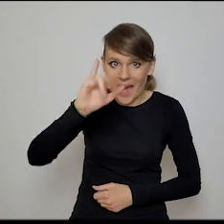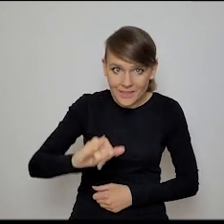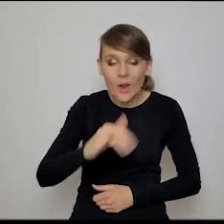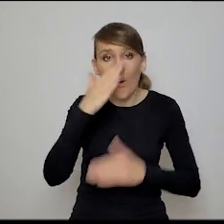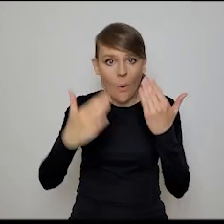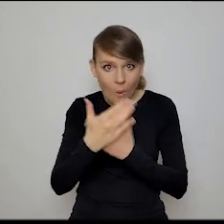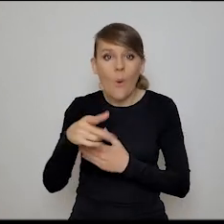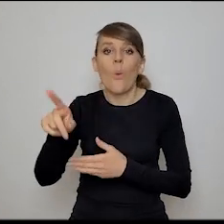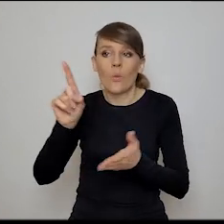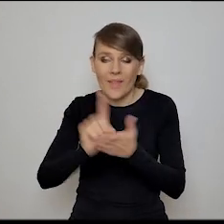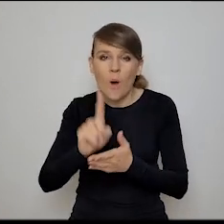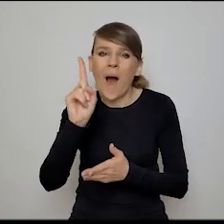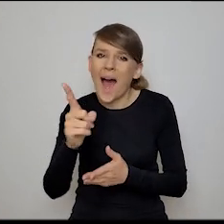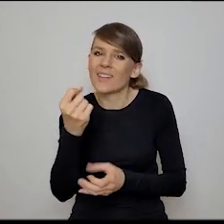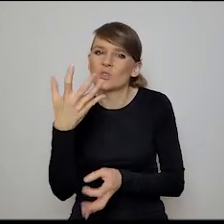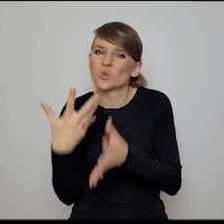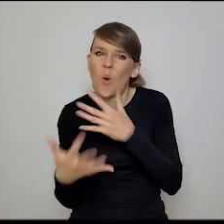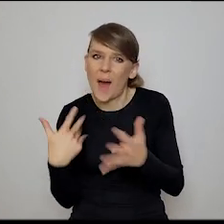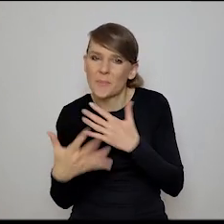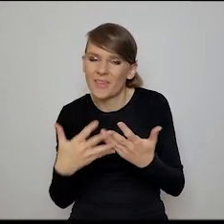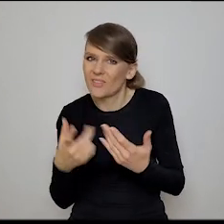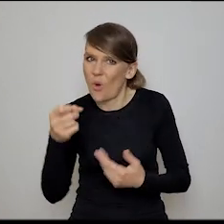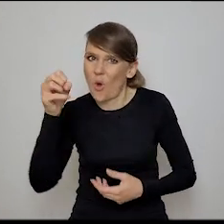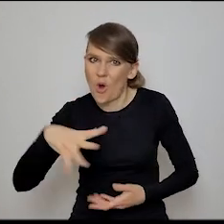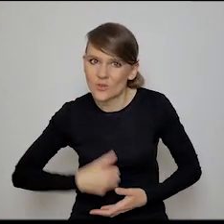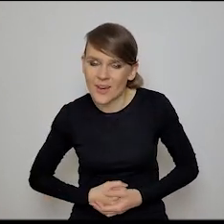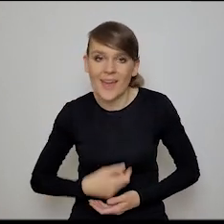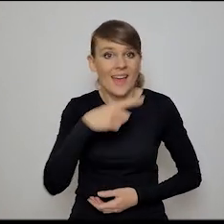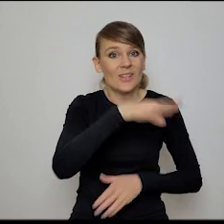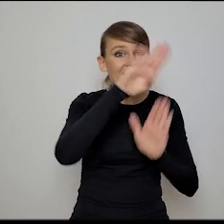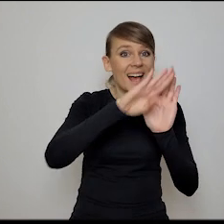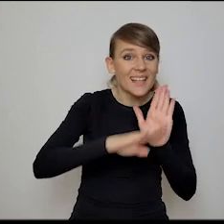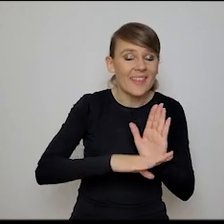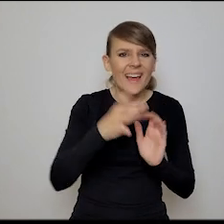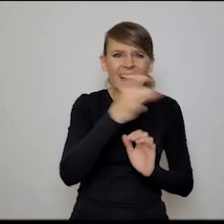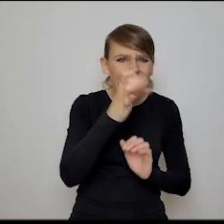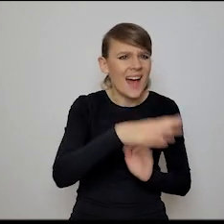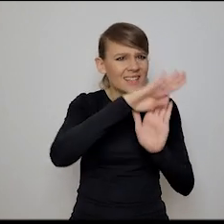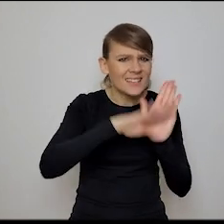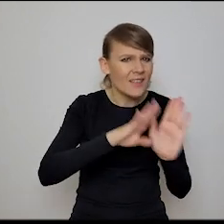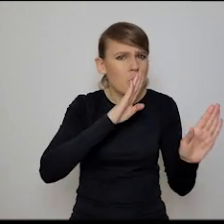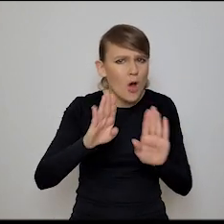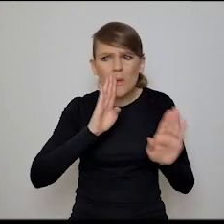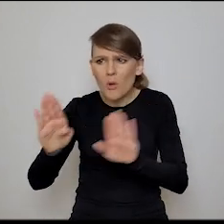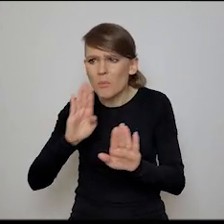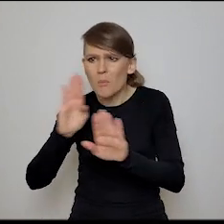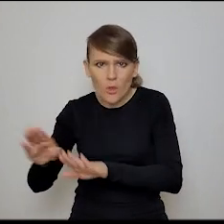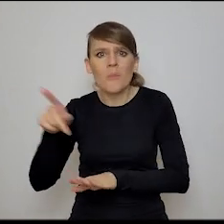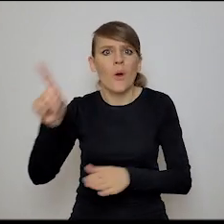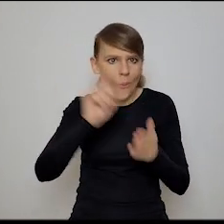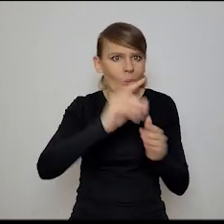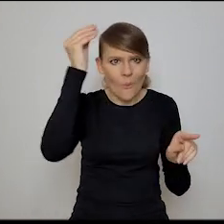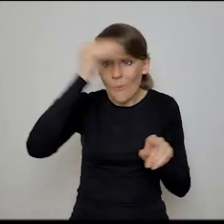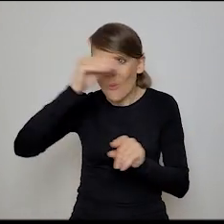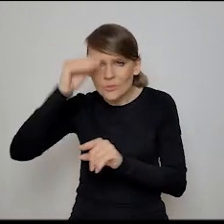nauczył, ale jednak gorzej. To znaczy, że jakby kiedy jest zmiana zasad i taka o takim fundamentalnym charakterze, to zdolność adaptacji nawet